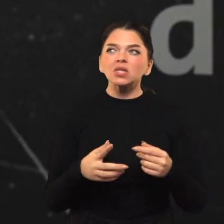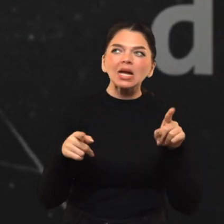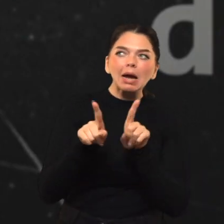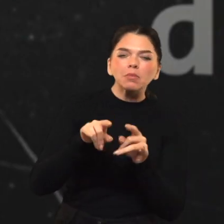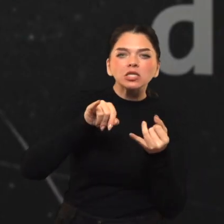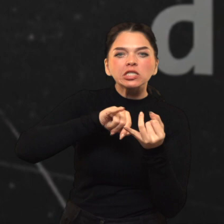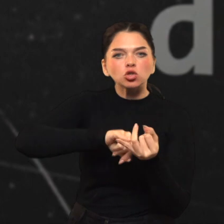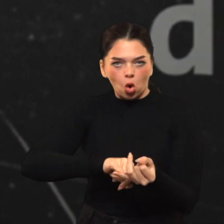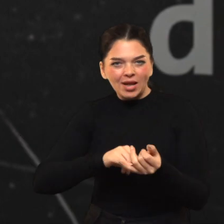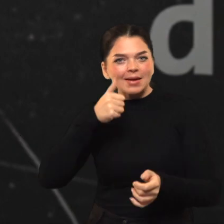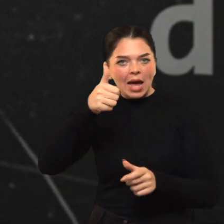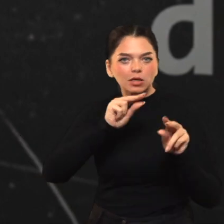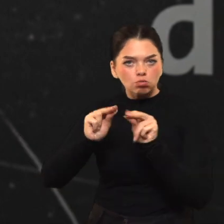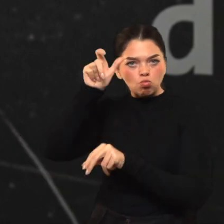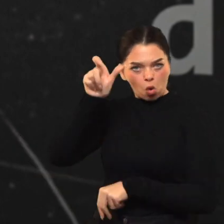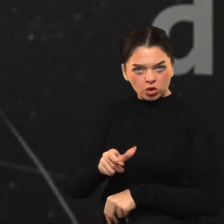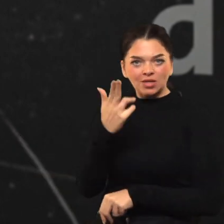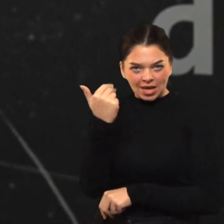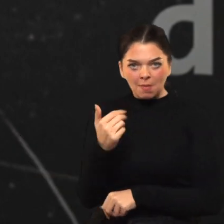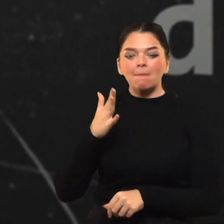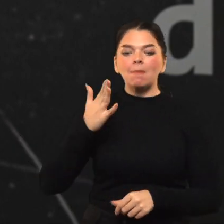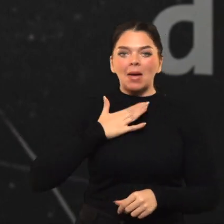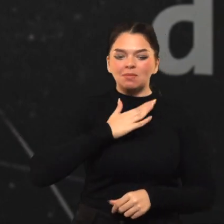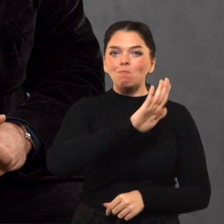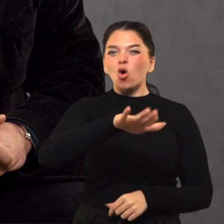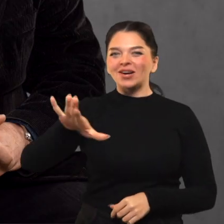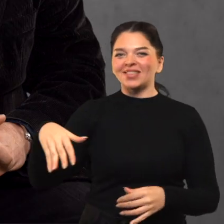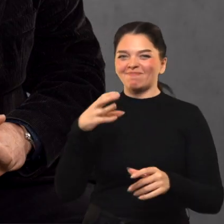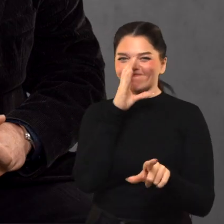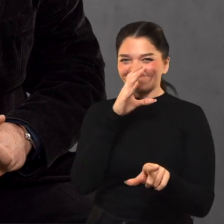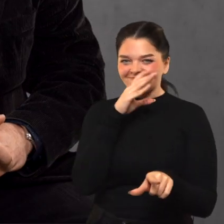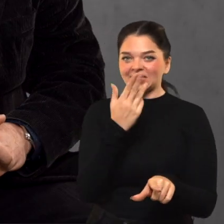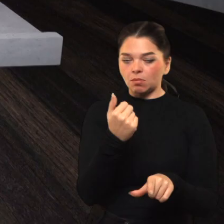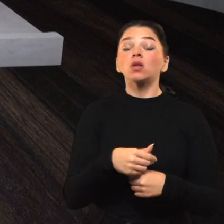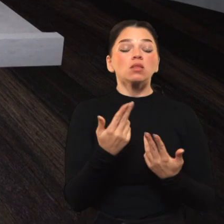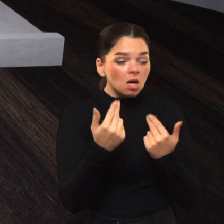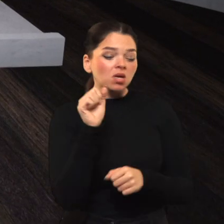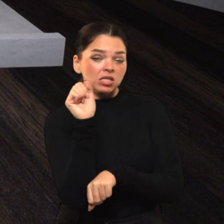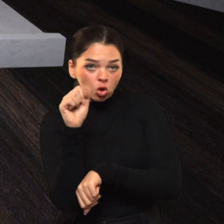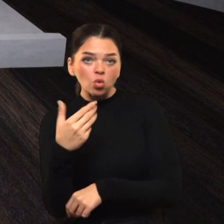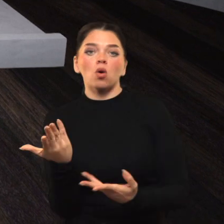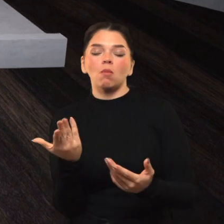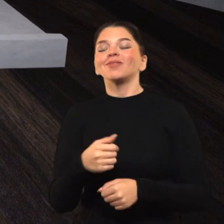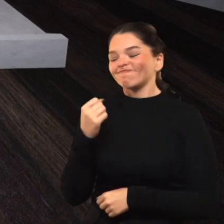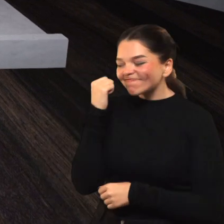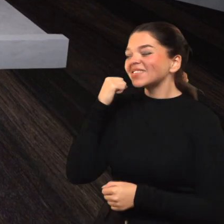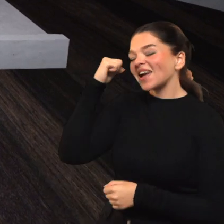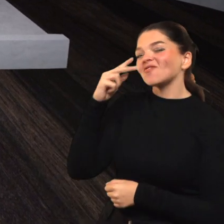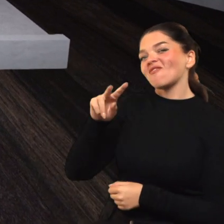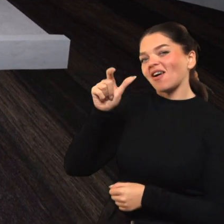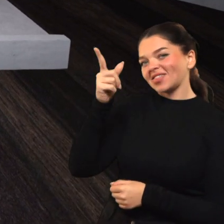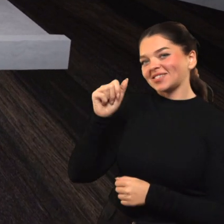istorija yra geras mokytojas, tik mes, mokiniai, prasti. Mes ją ignoruojam. Taip va. Ačiū valdai.